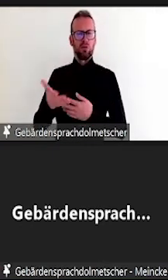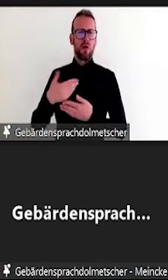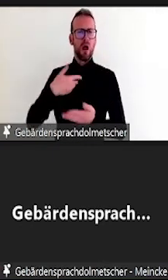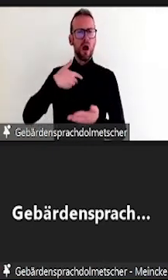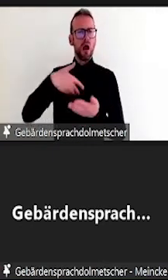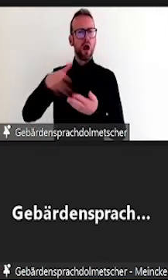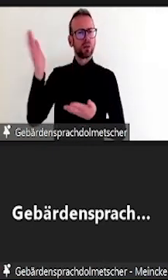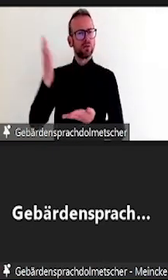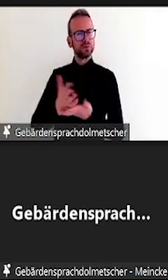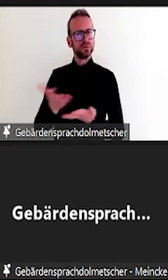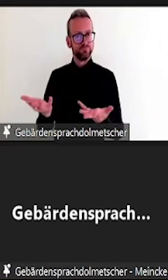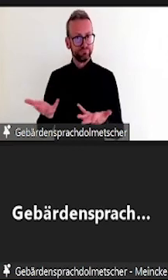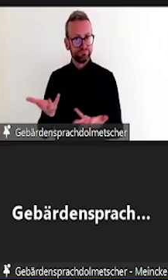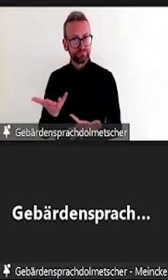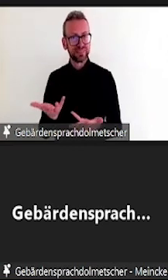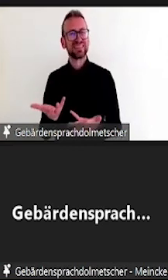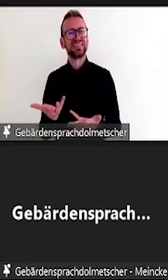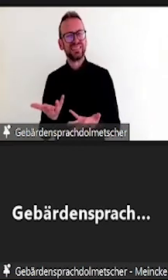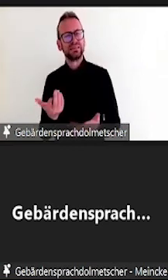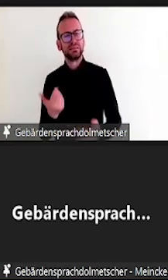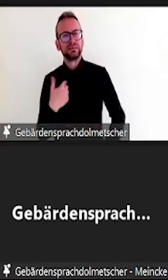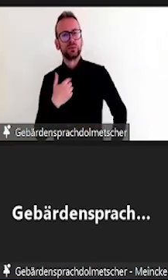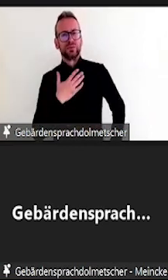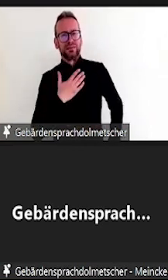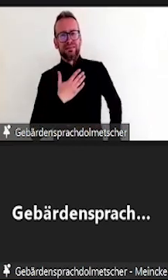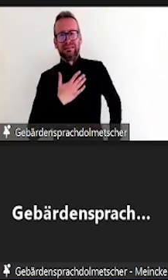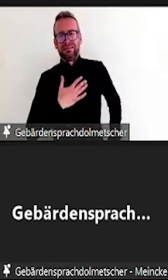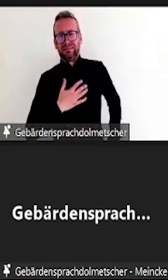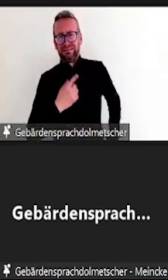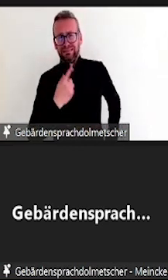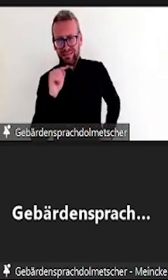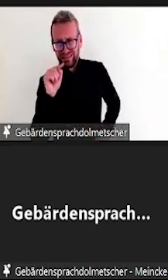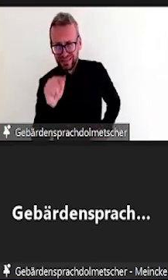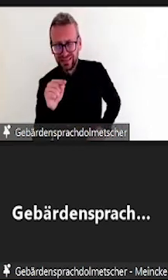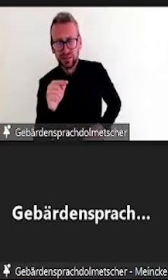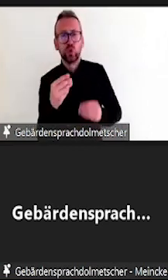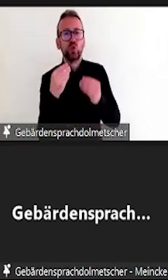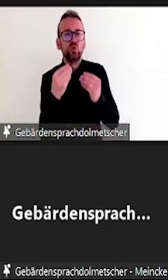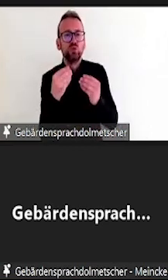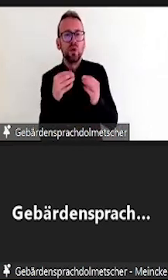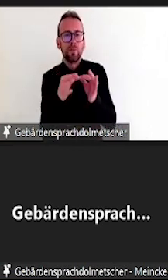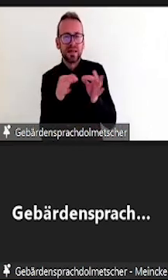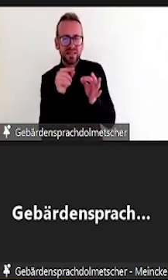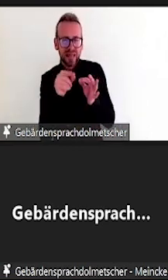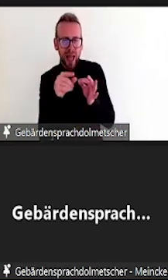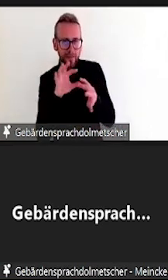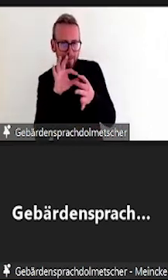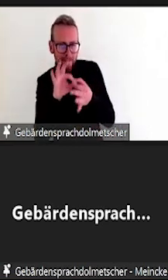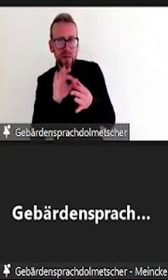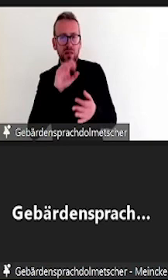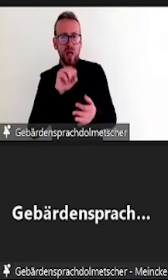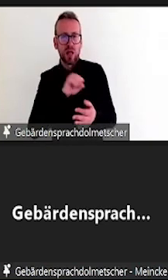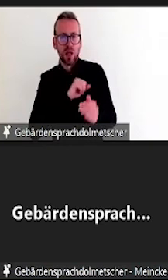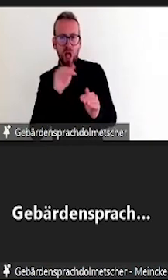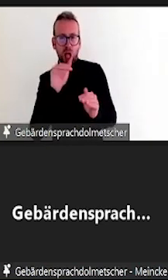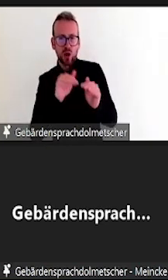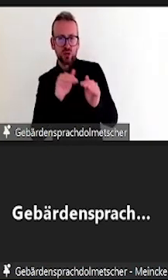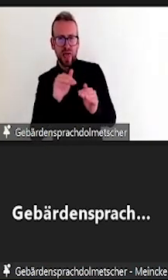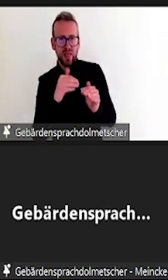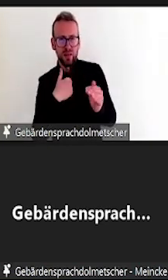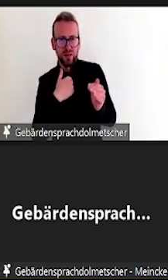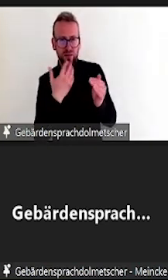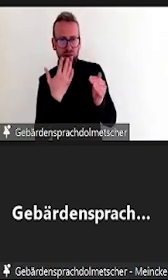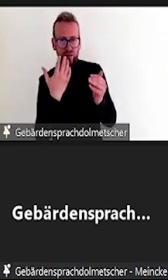angemessener, wenn jemand zum Beispiel eine chronische entzündliche Darmerkrankung hat und häufig zur Toilette zum Beispiel